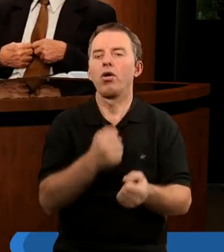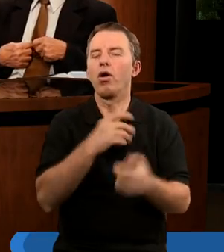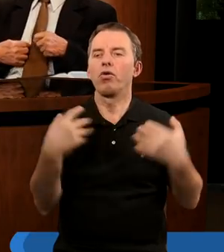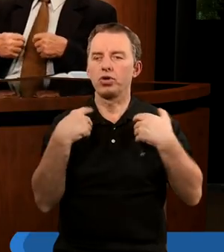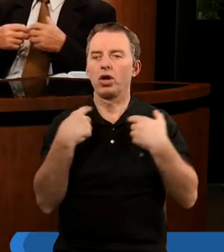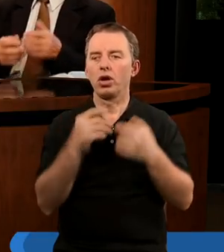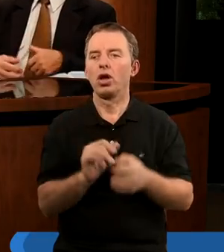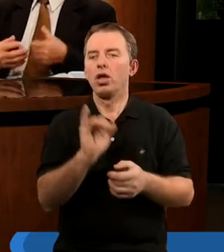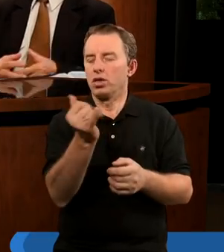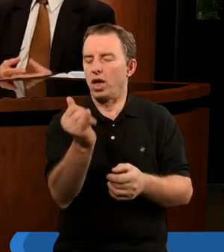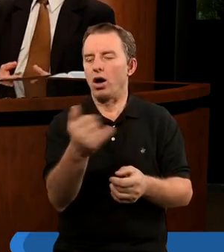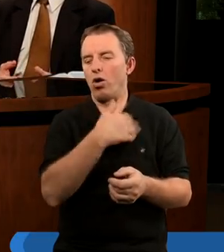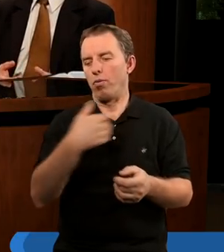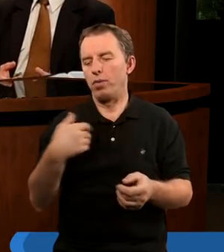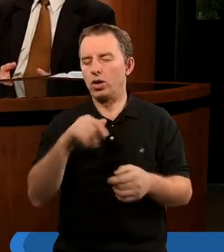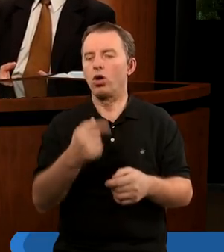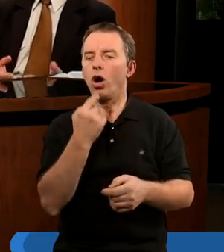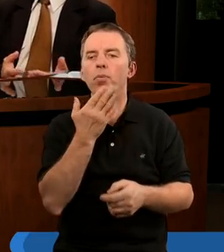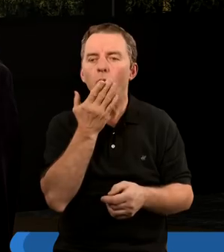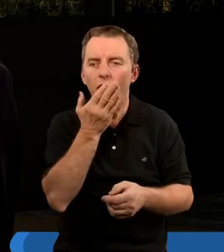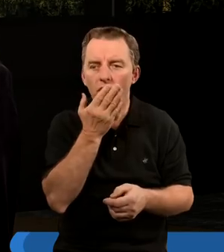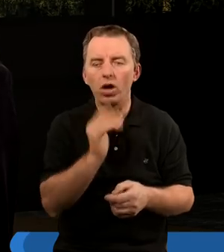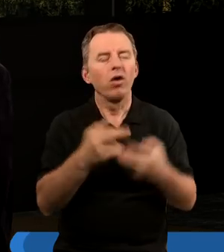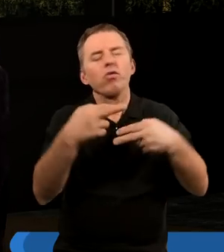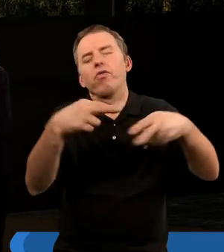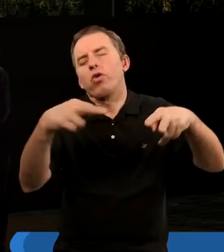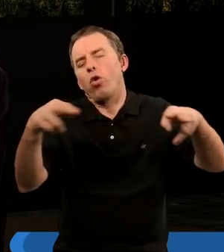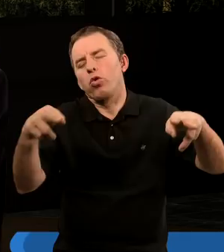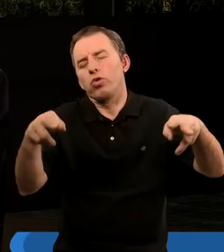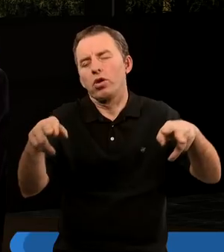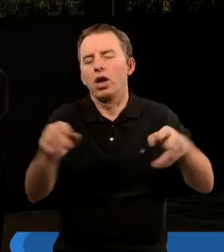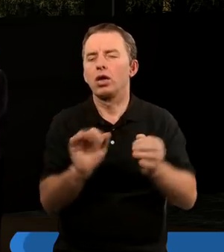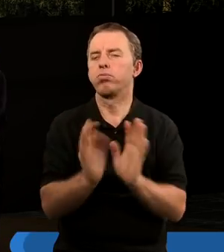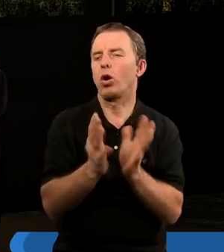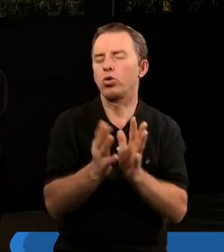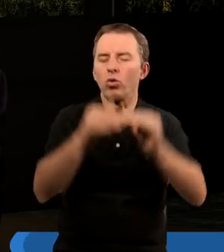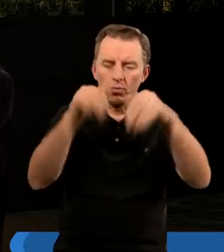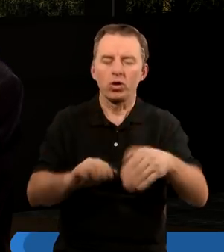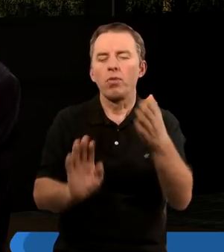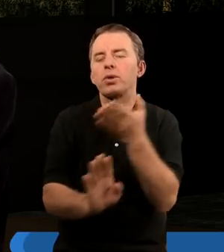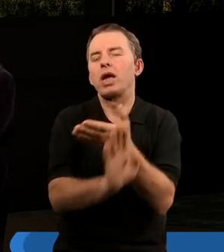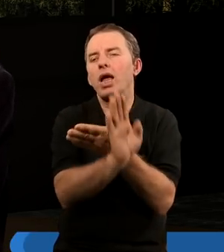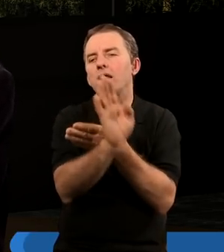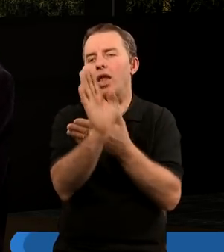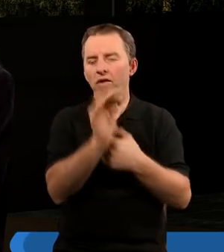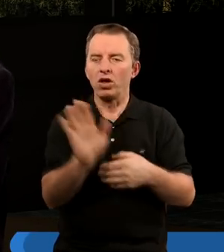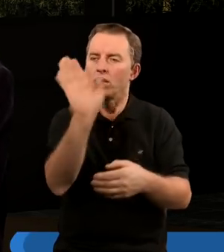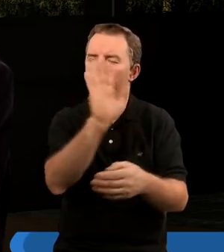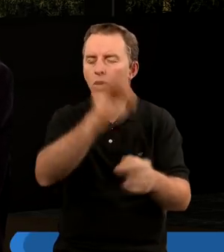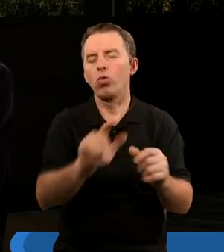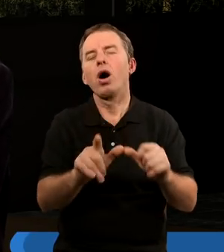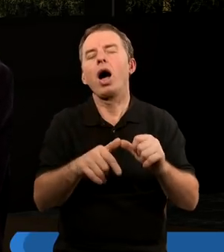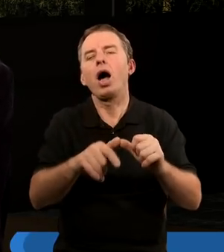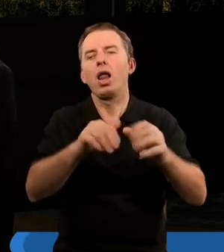jaką my to wyrażamy. Możemy to w różnej formie przedstawiać. Bogu,